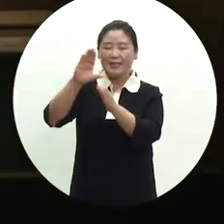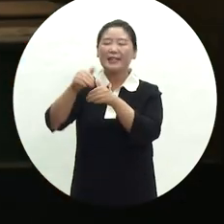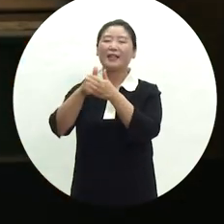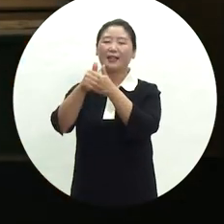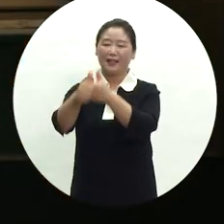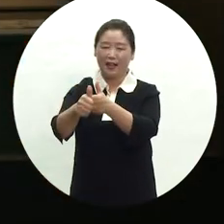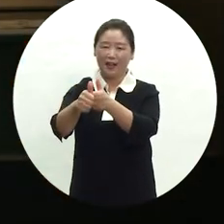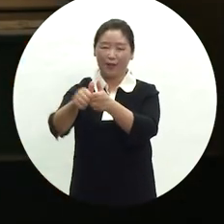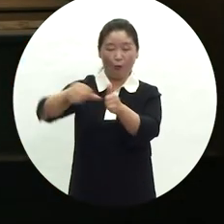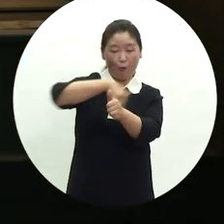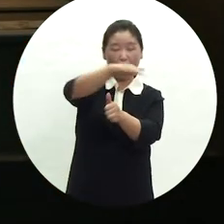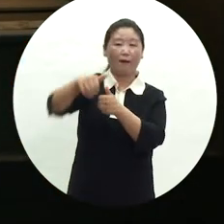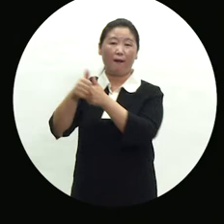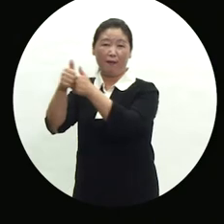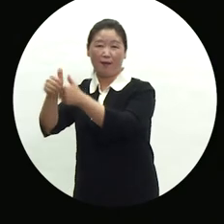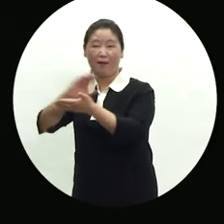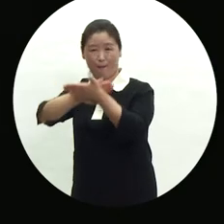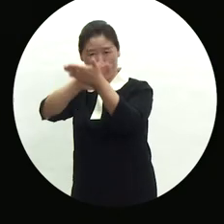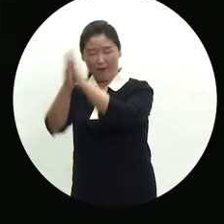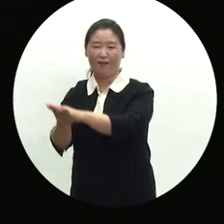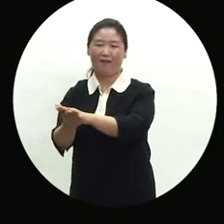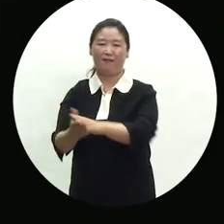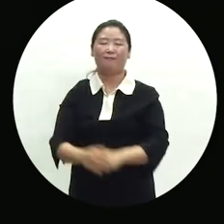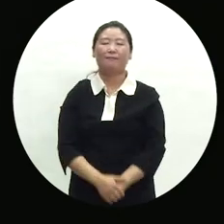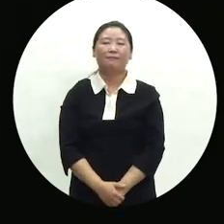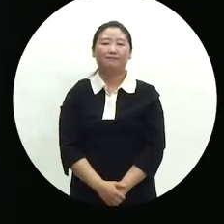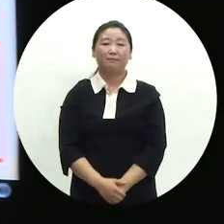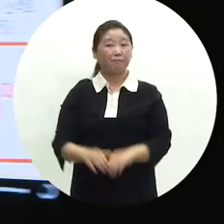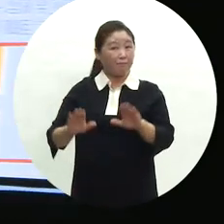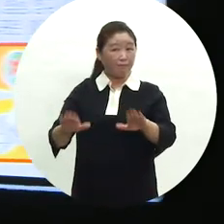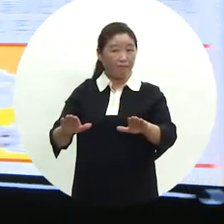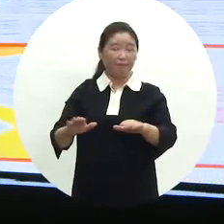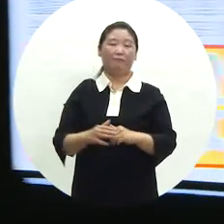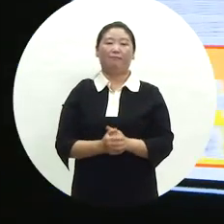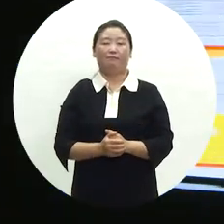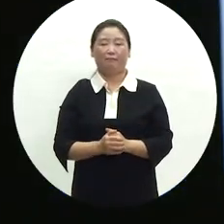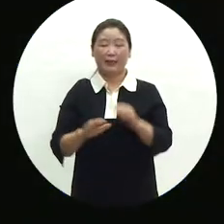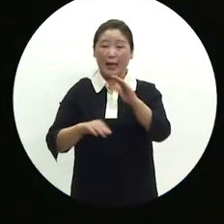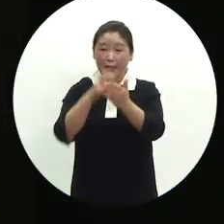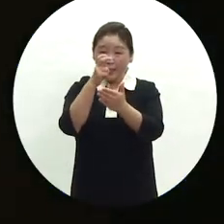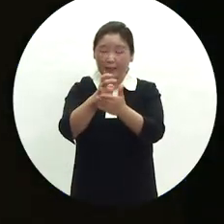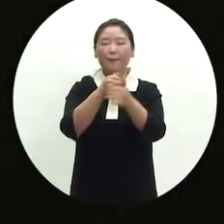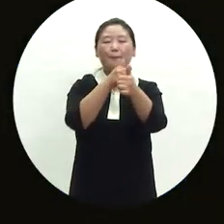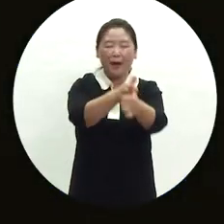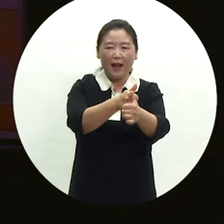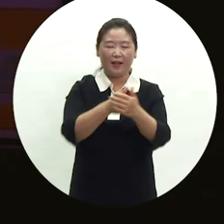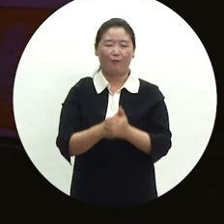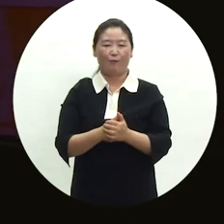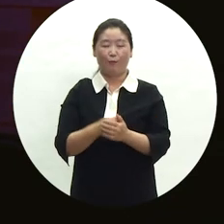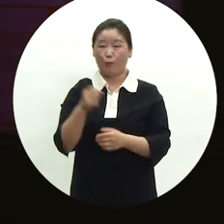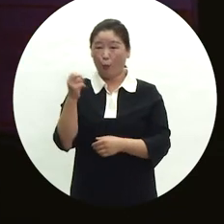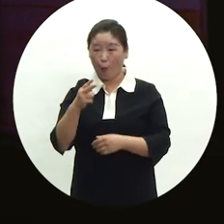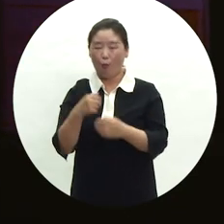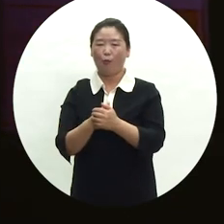흐름과 생활환경에 따라 많이 변화하였습니다. 오늘날에는 가정을의 준칙이나 장의사 등이